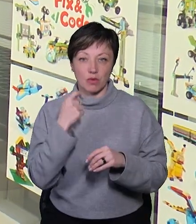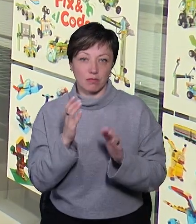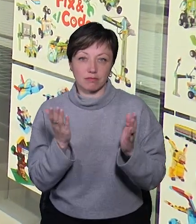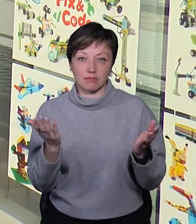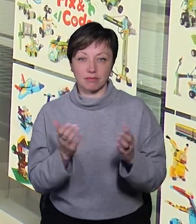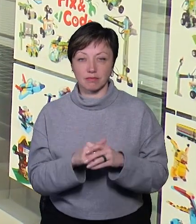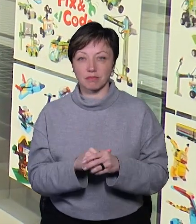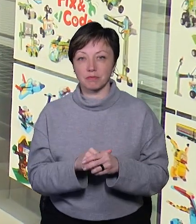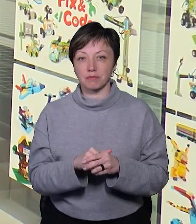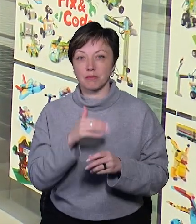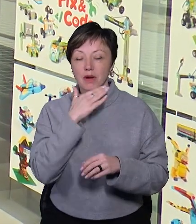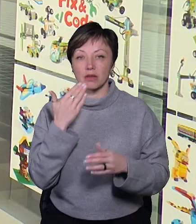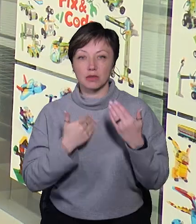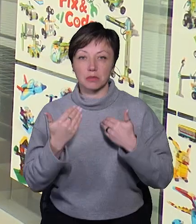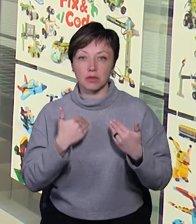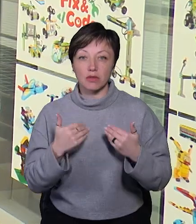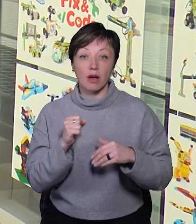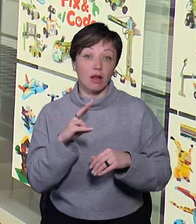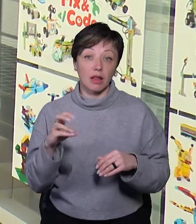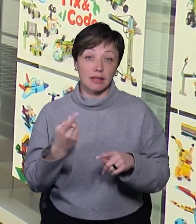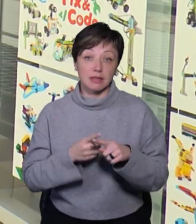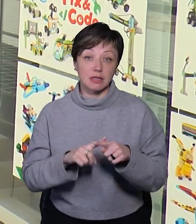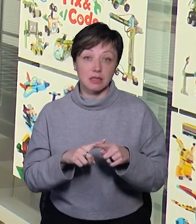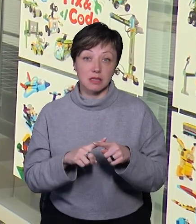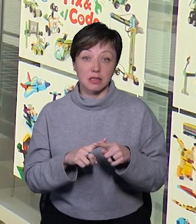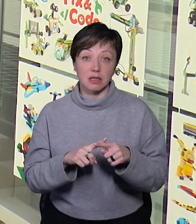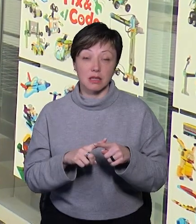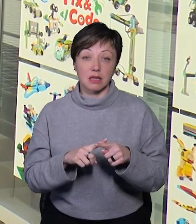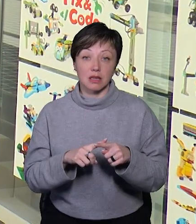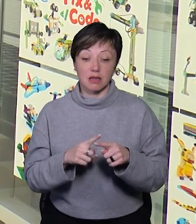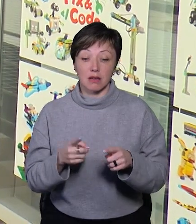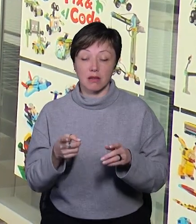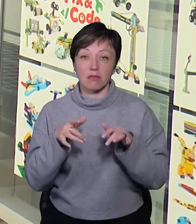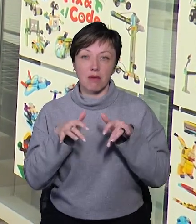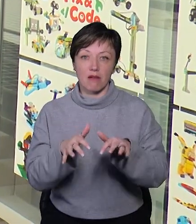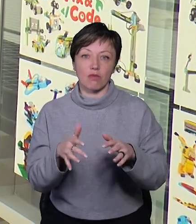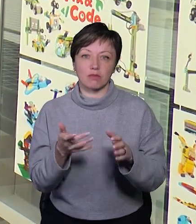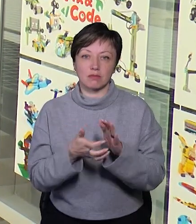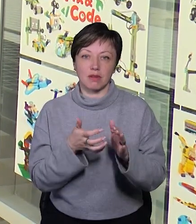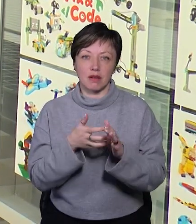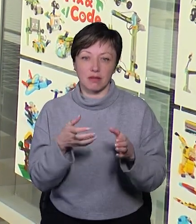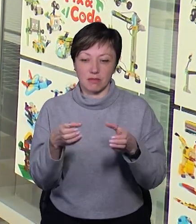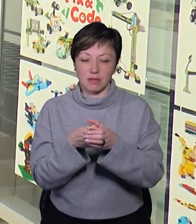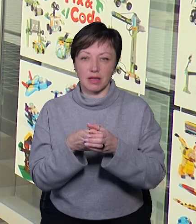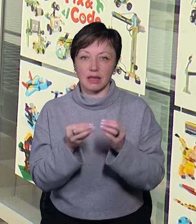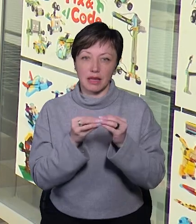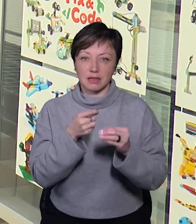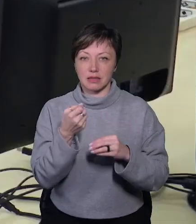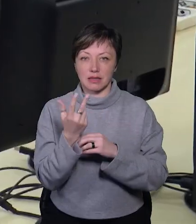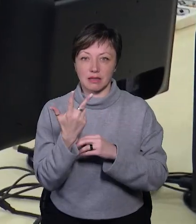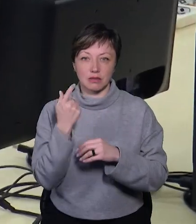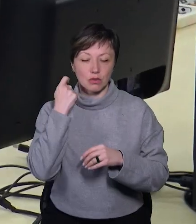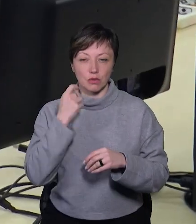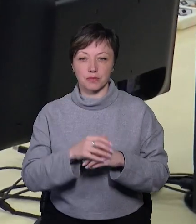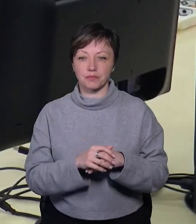прямо запитували багато. Але оцей саме з тим марафон через брак аудиторії у нас для такого віку, тобто у нас зараз 10-13 років